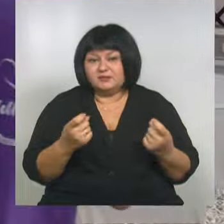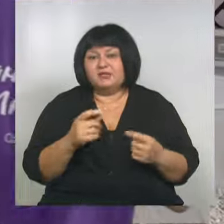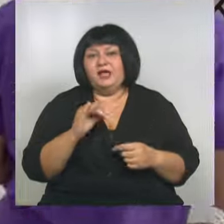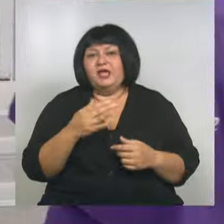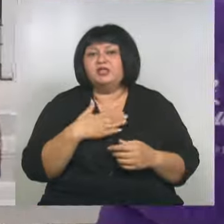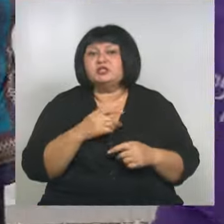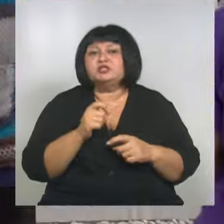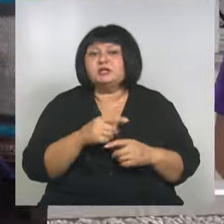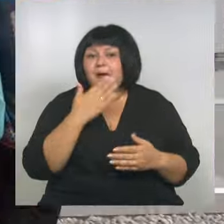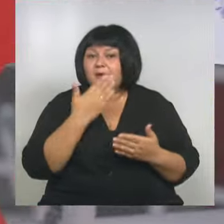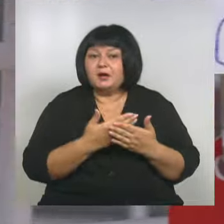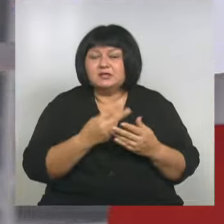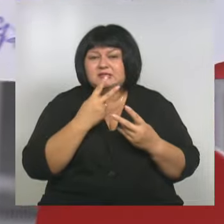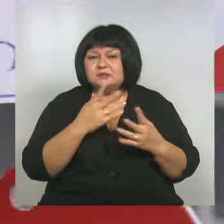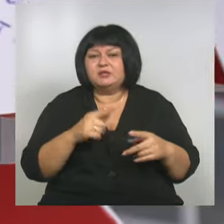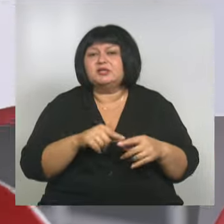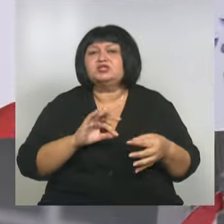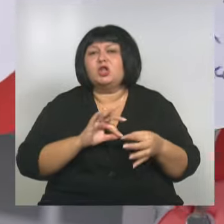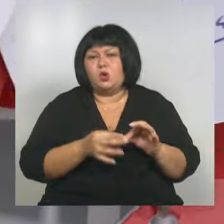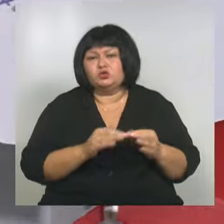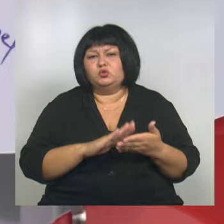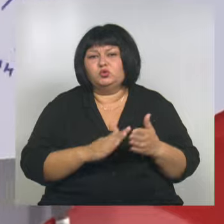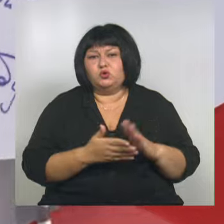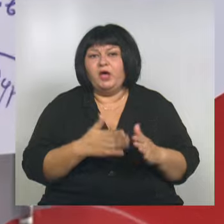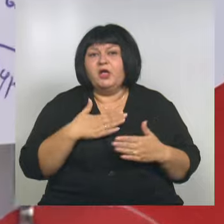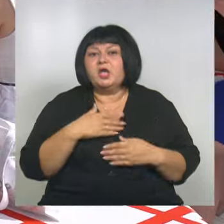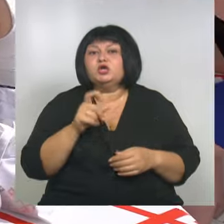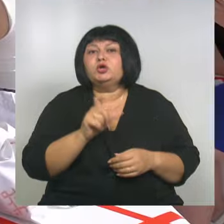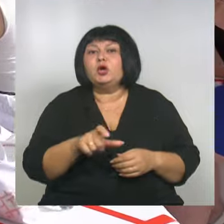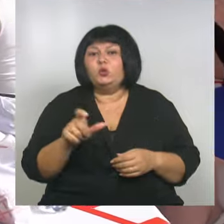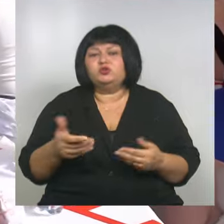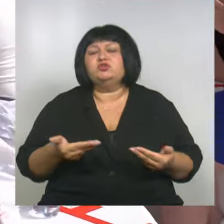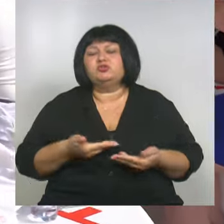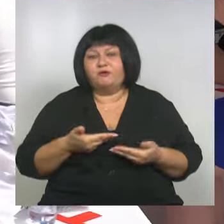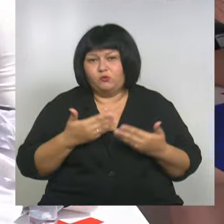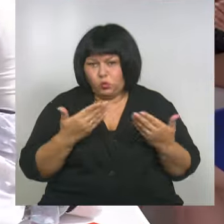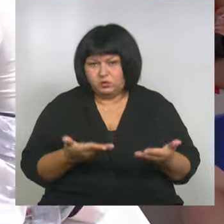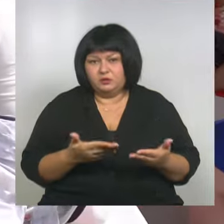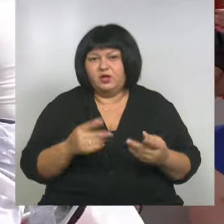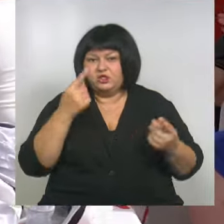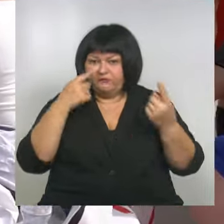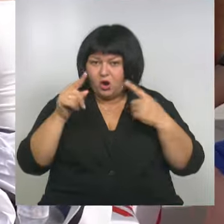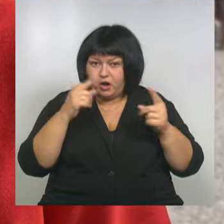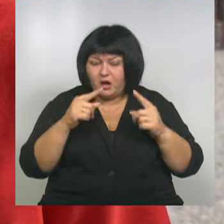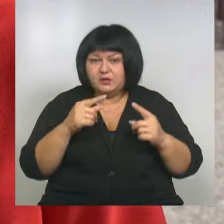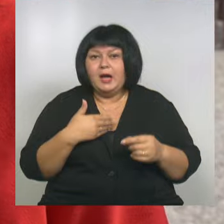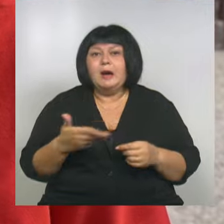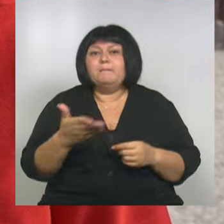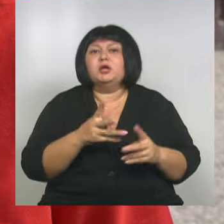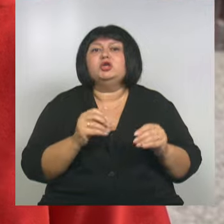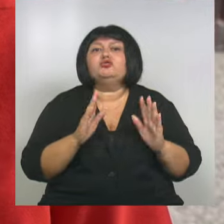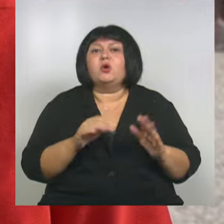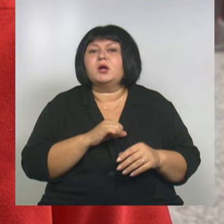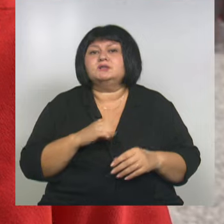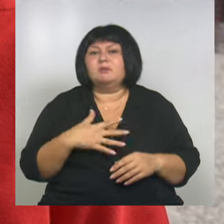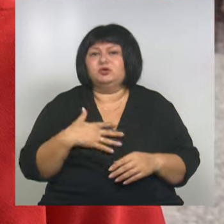И наша задача показать, что несмотря на все сложные условия, наши люди живут, творят. Мы не только самый